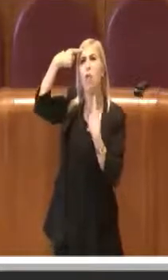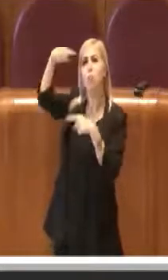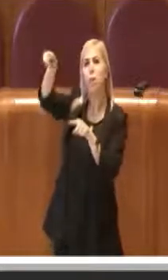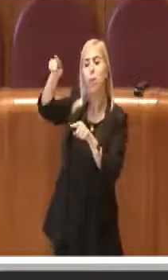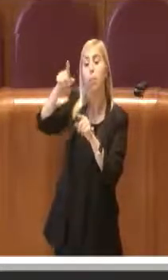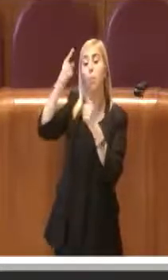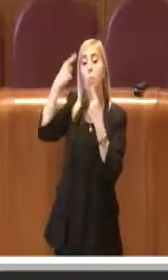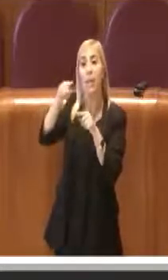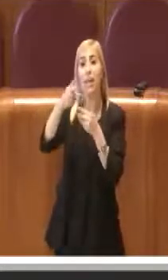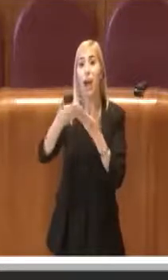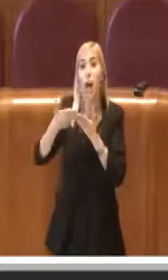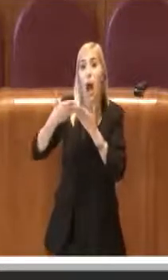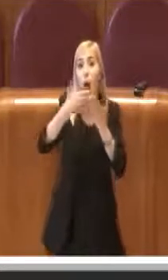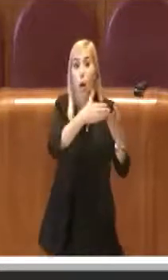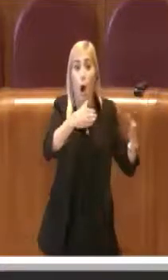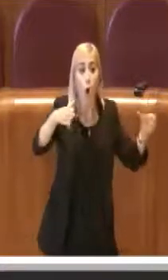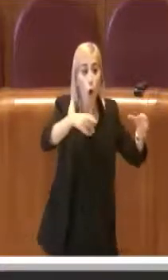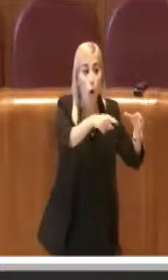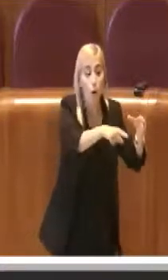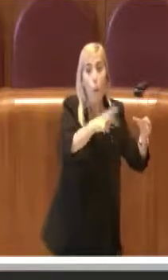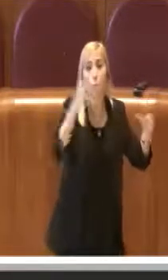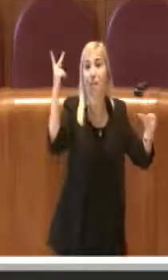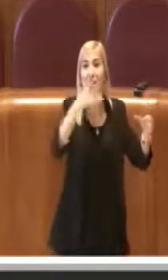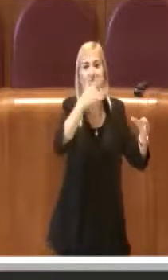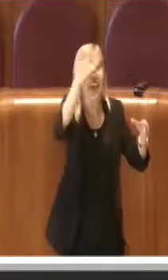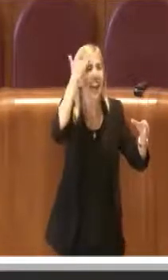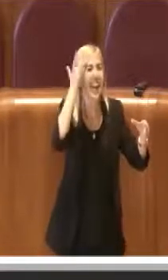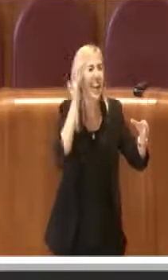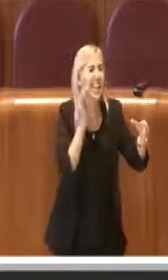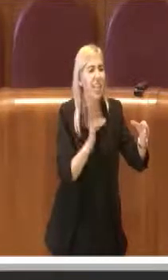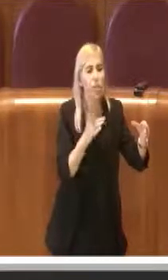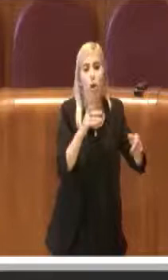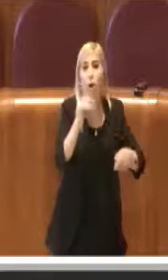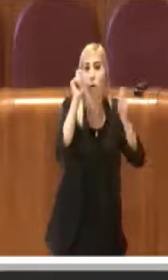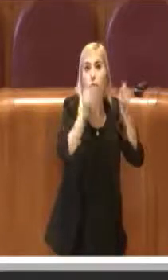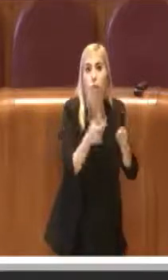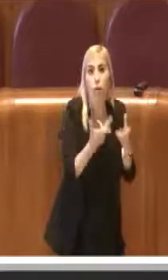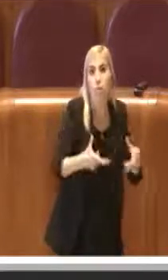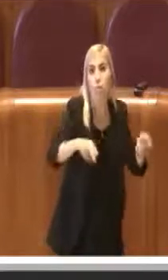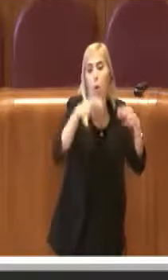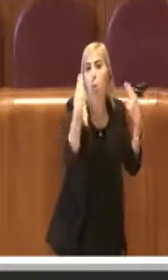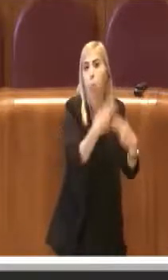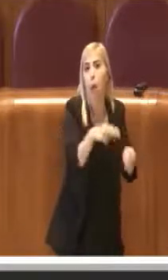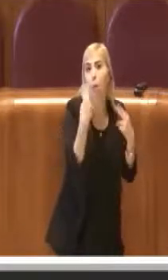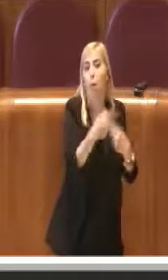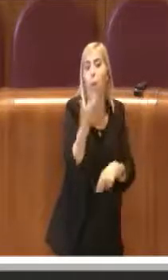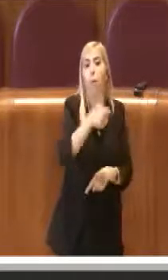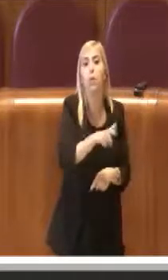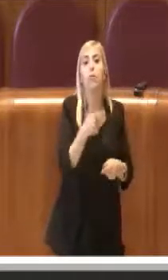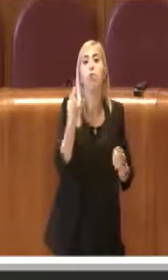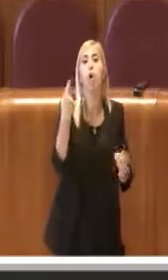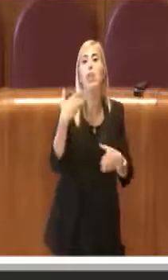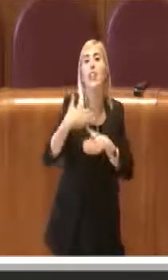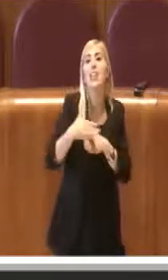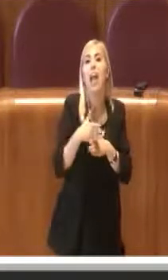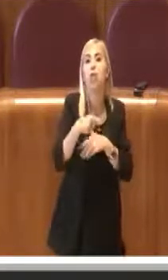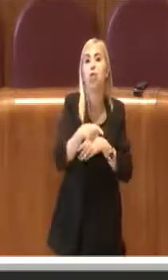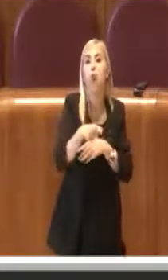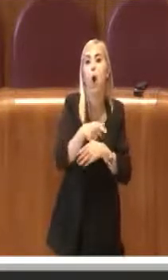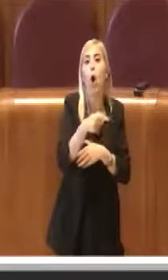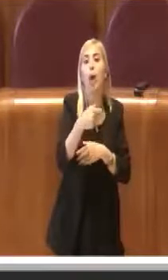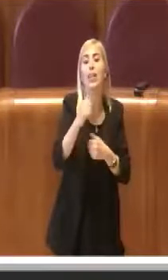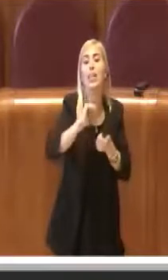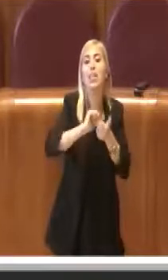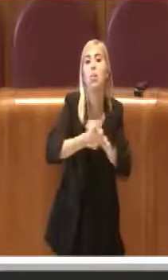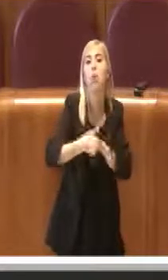aiutare ecco una categoria che che veramente rischia di non poter ripartire, sappiamo che la stagione sportiva sostanzialmente a giugno termina,